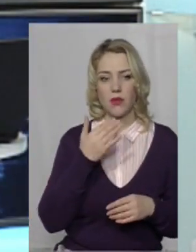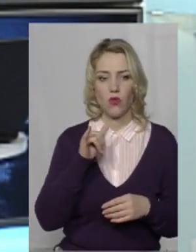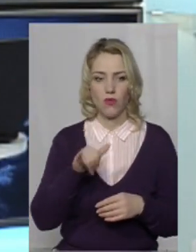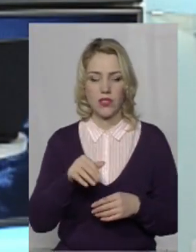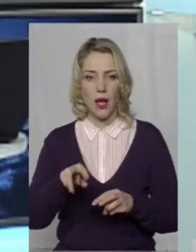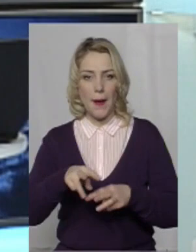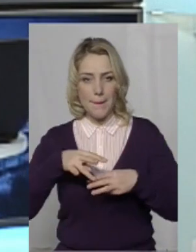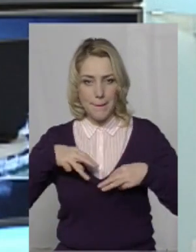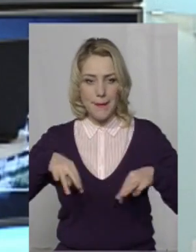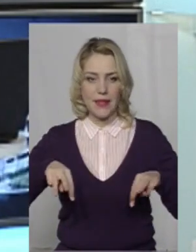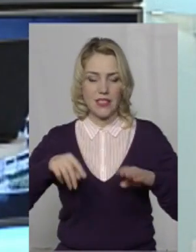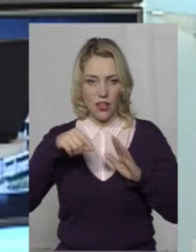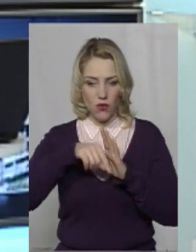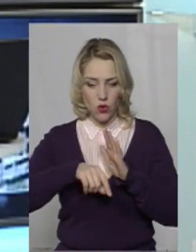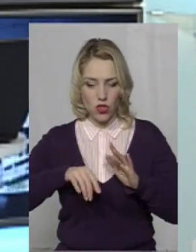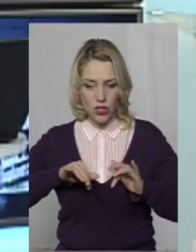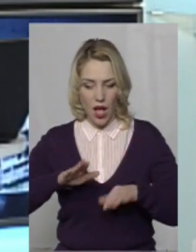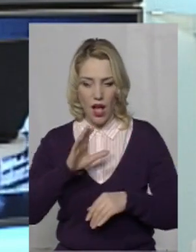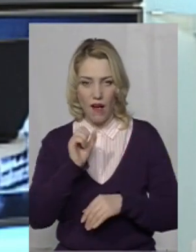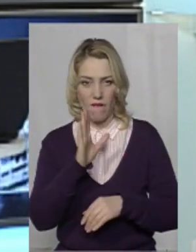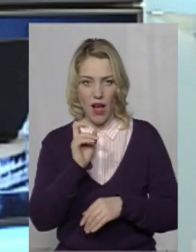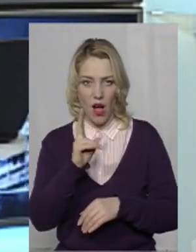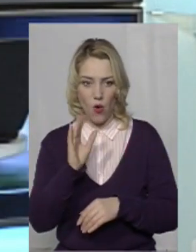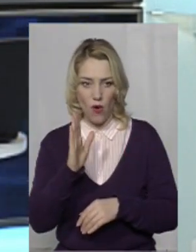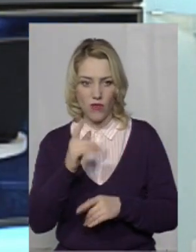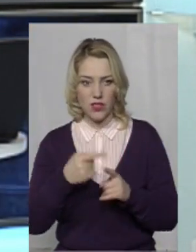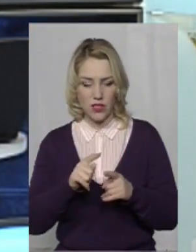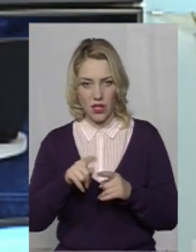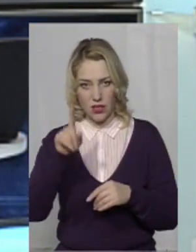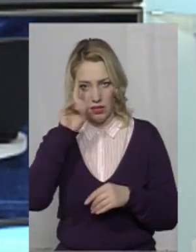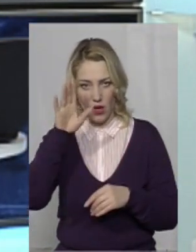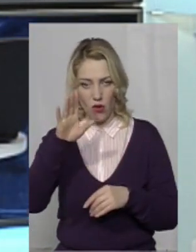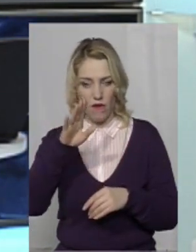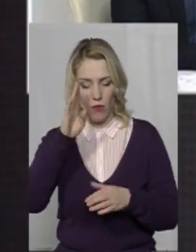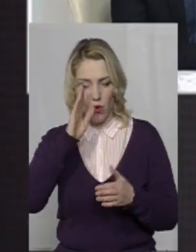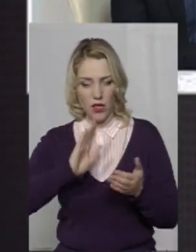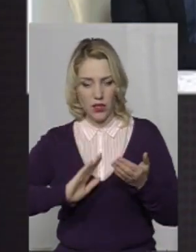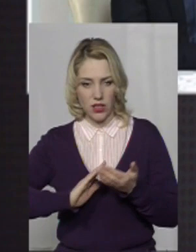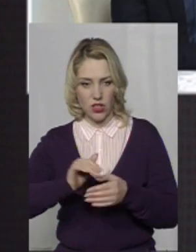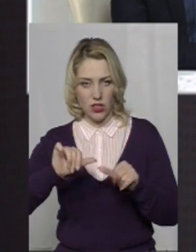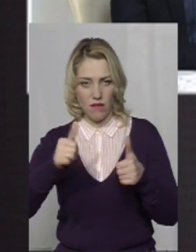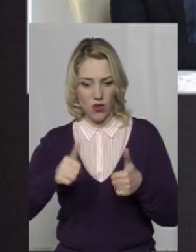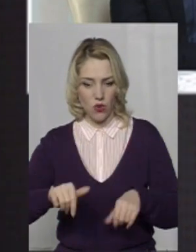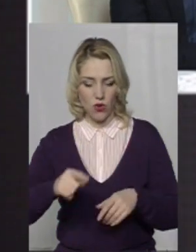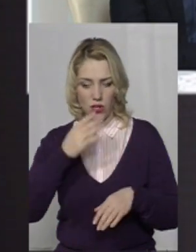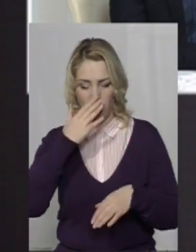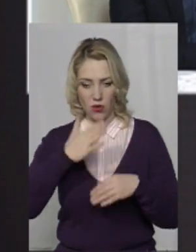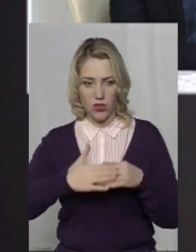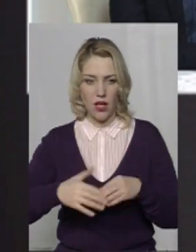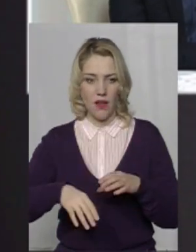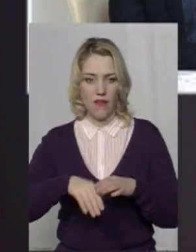запитання. Міністр внутрішніх справ Аваков. Доволі така знакова політична фігура. В нас на носі вибори президента,